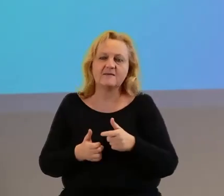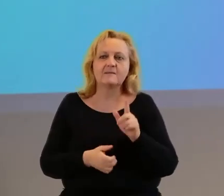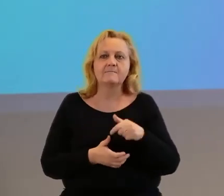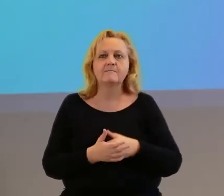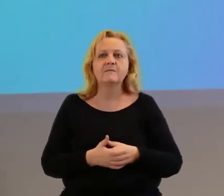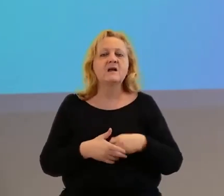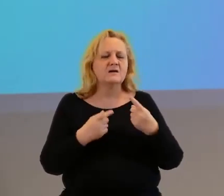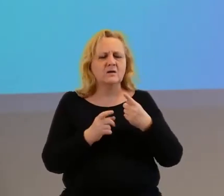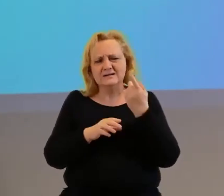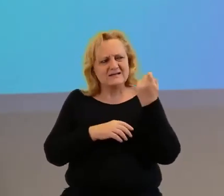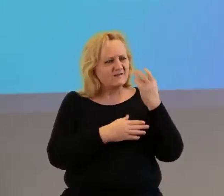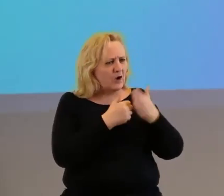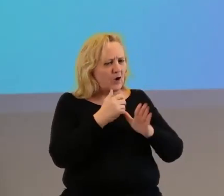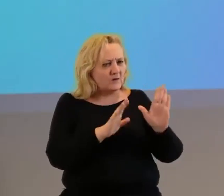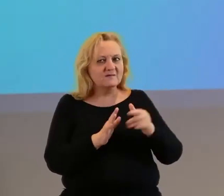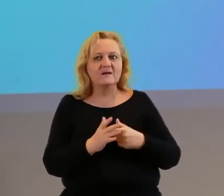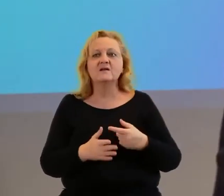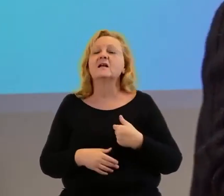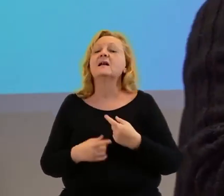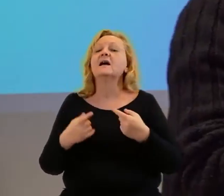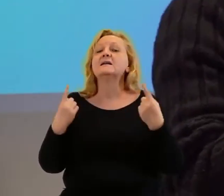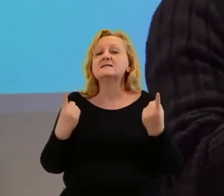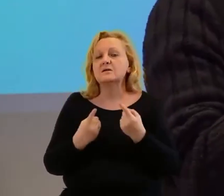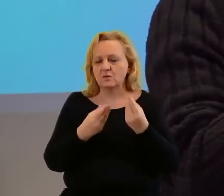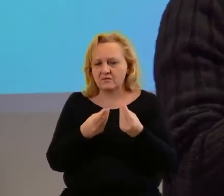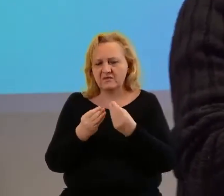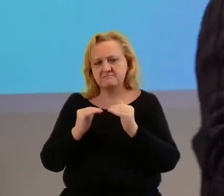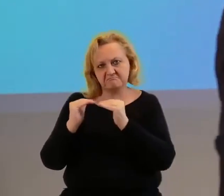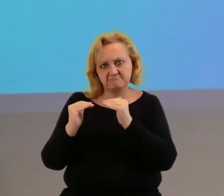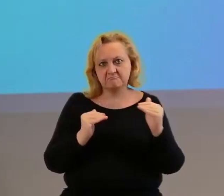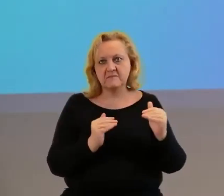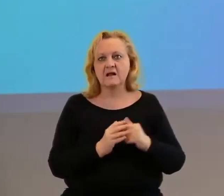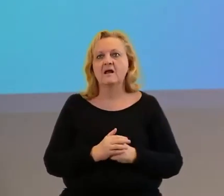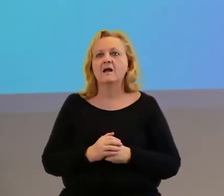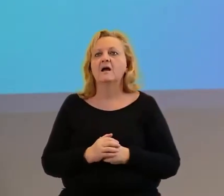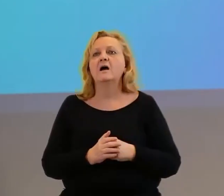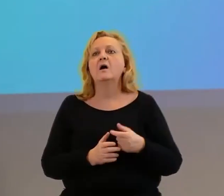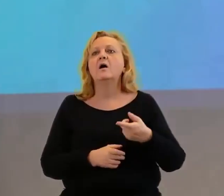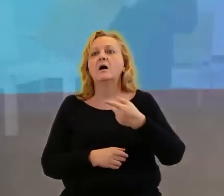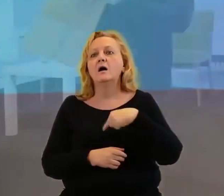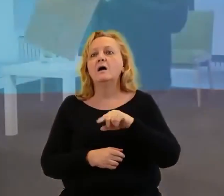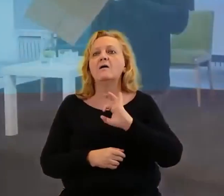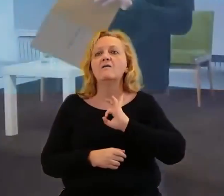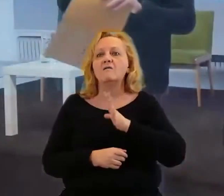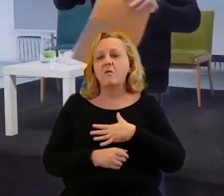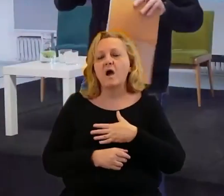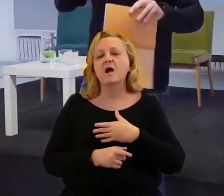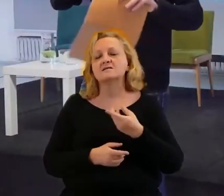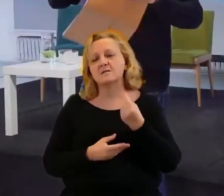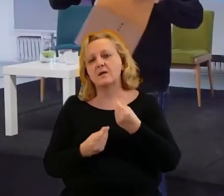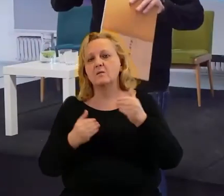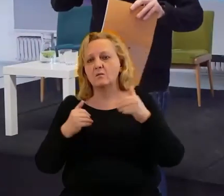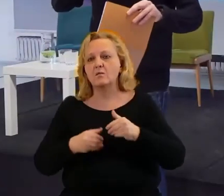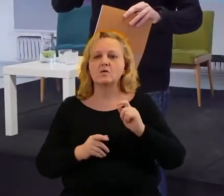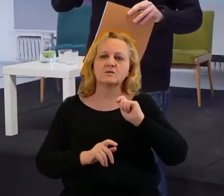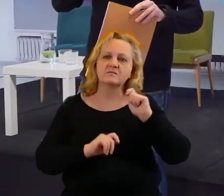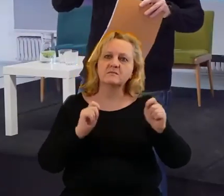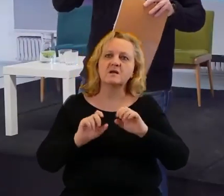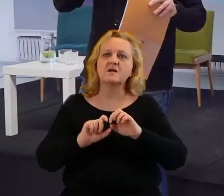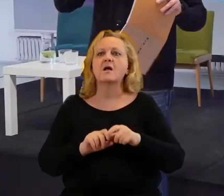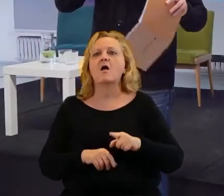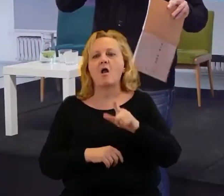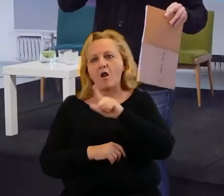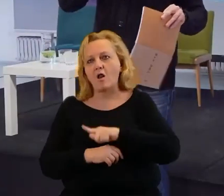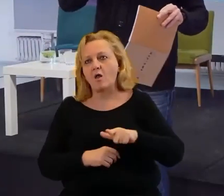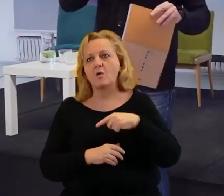Już będę powoli kończył. Sytuację finansową mamy bardzo stabilną, na tyle stabilną, że jesteśmy w stanie ze środków własnych fundować też pewne rzeczy, takie ogólnie dla społeczności